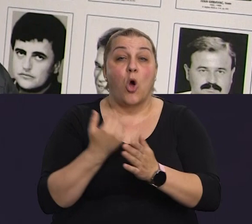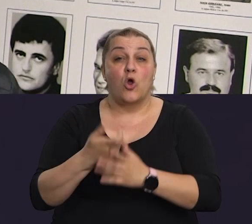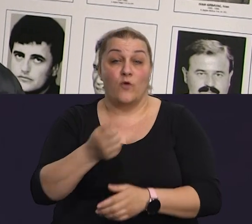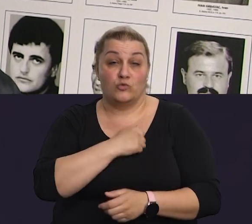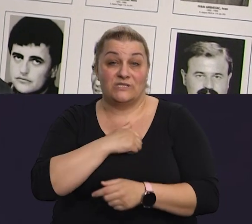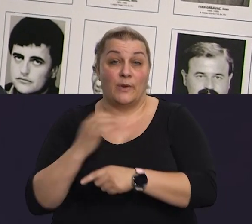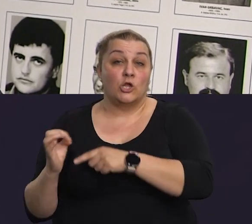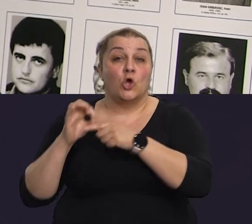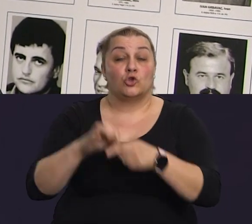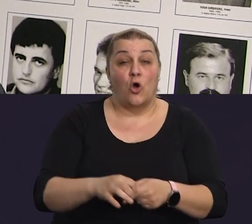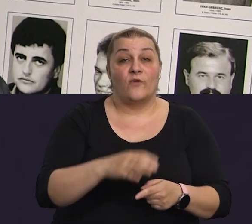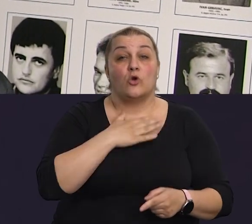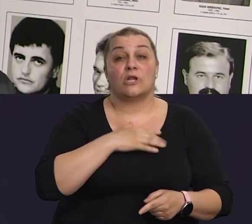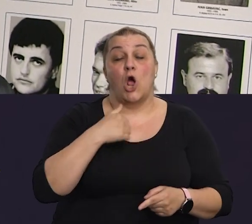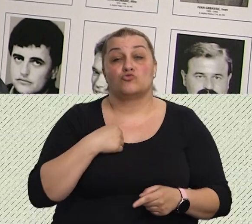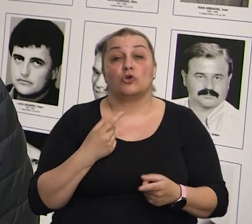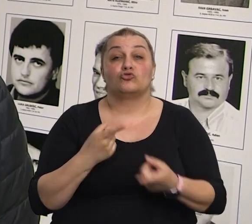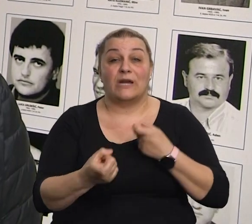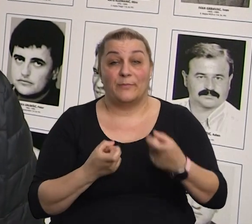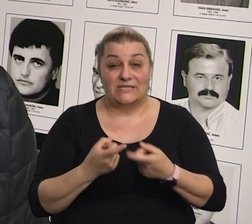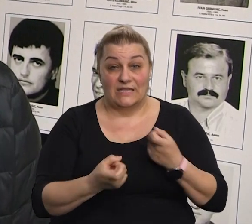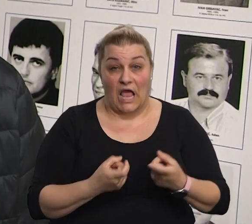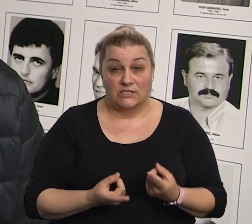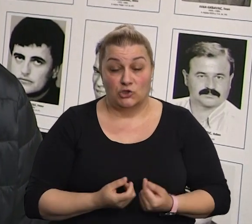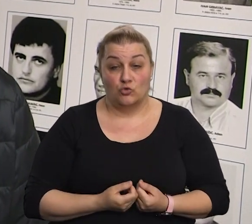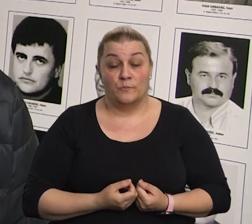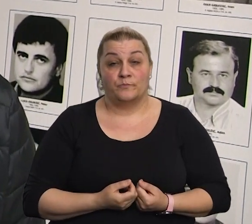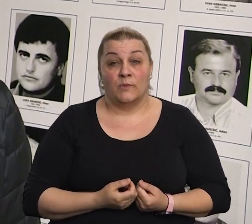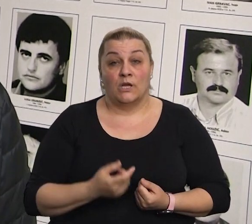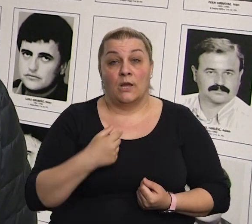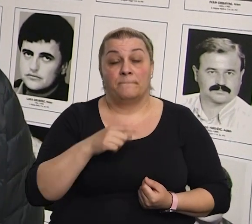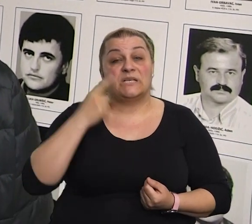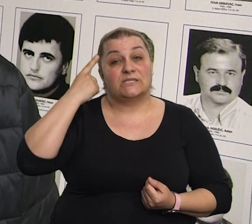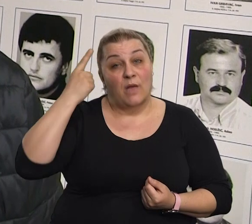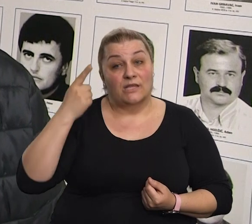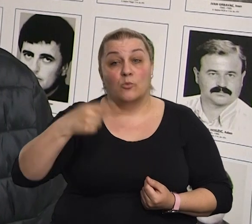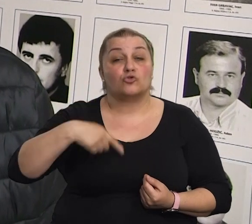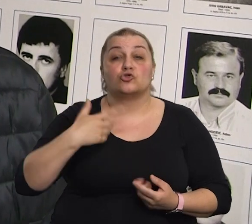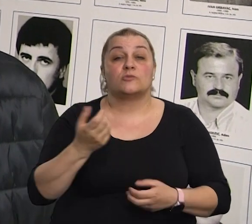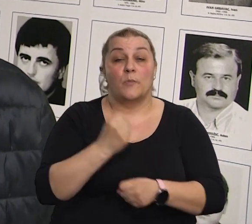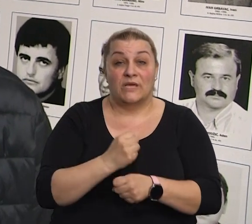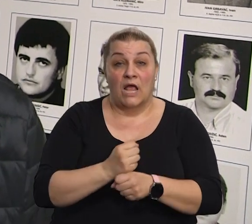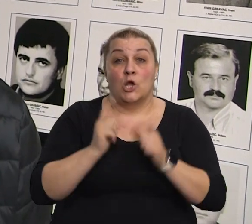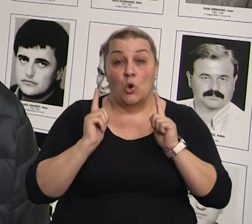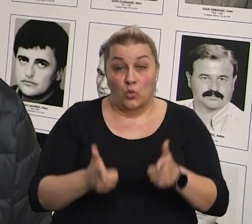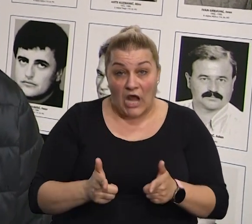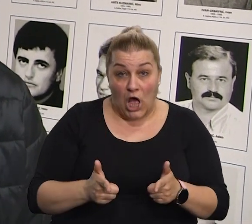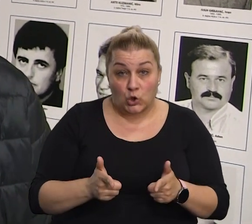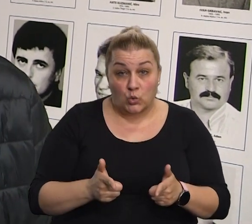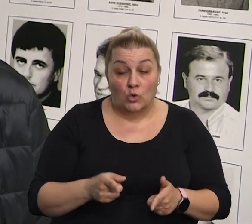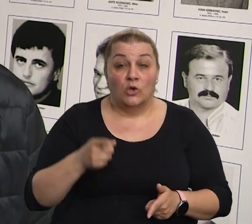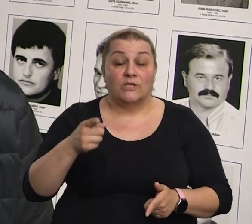našu najdražu reprezentaciju. Smatramo da ono što smo mi radili u ratu da to naš izbornik